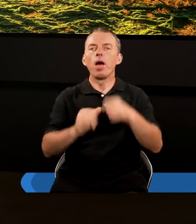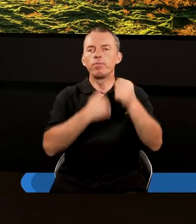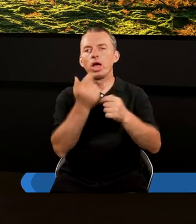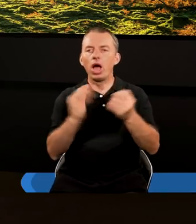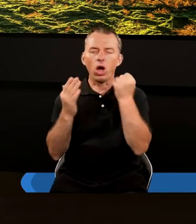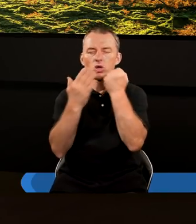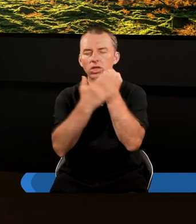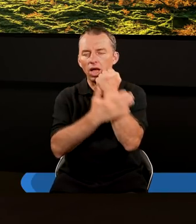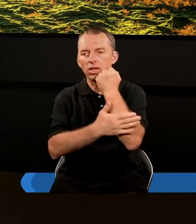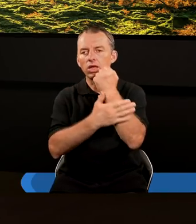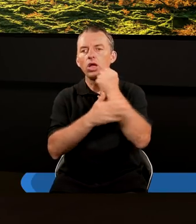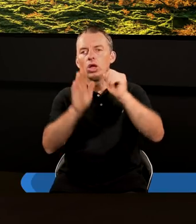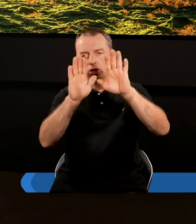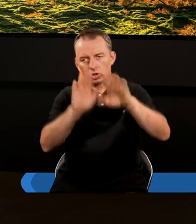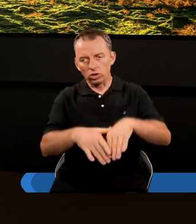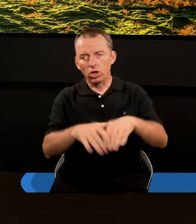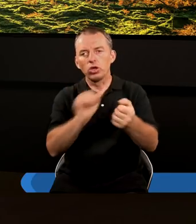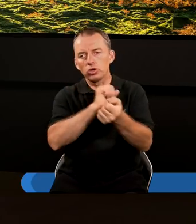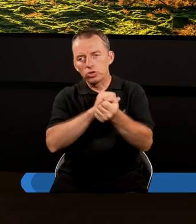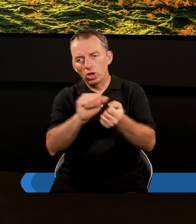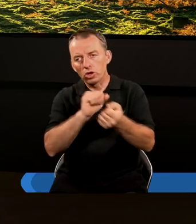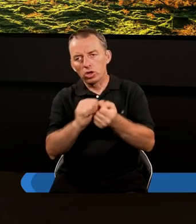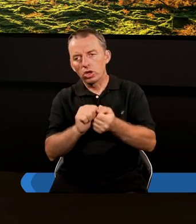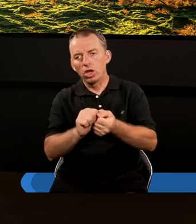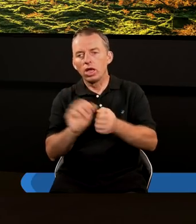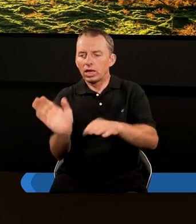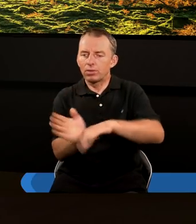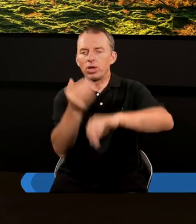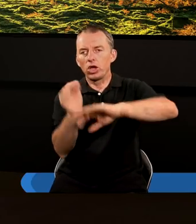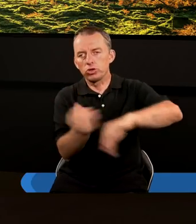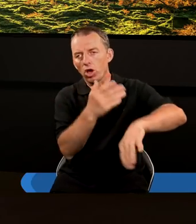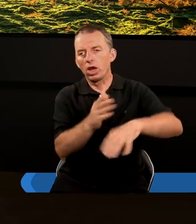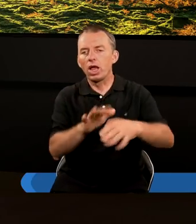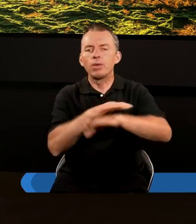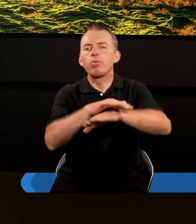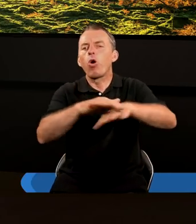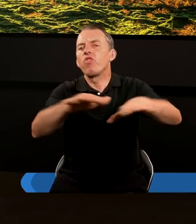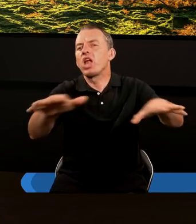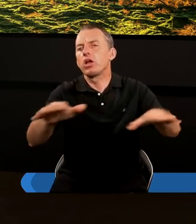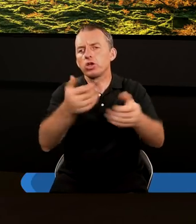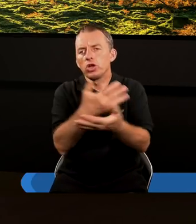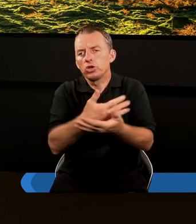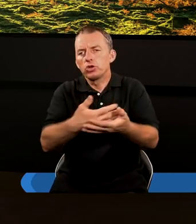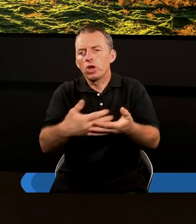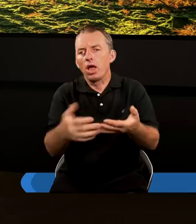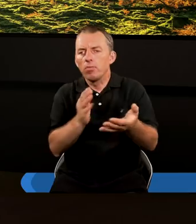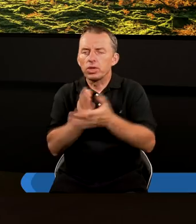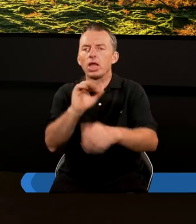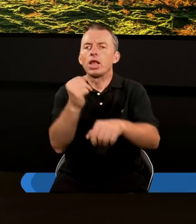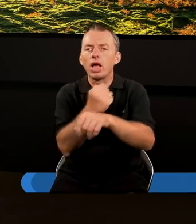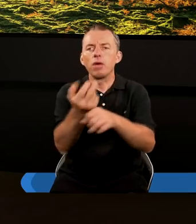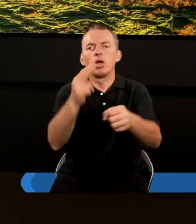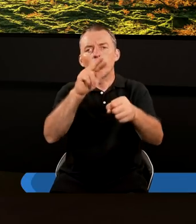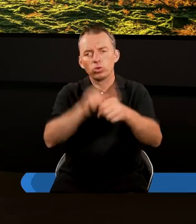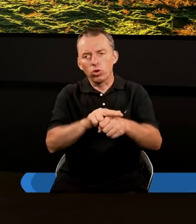by ostatecznie zostały one zniszczone, właściwie zmiecione z powierzchni ziemi poprzez kamień,